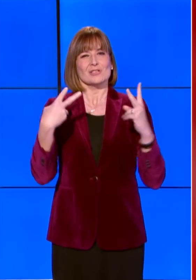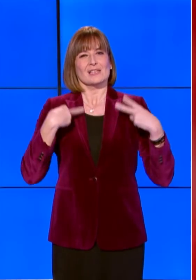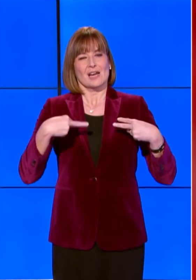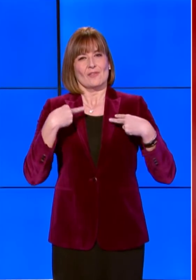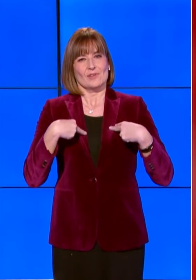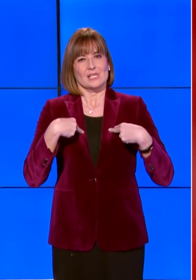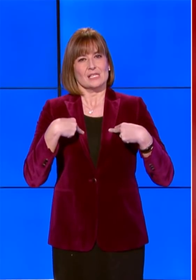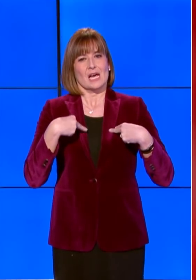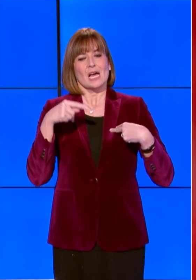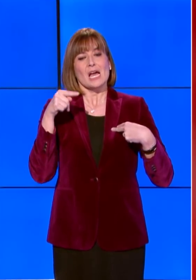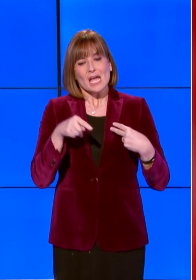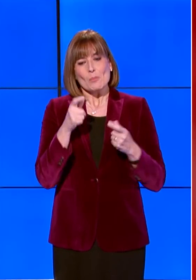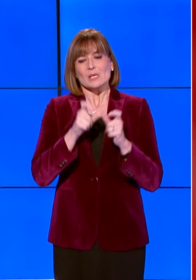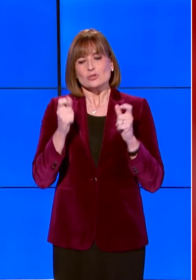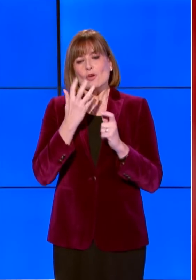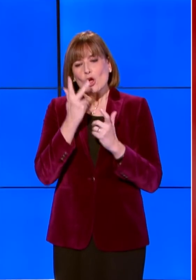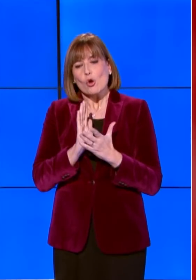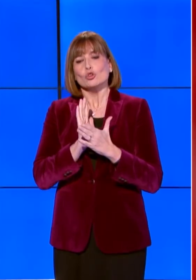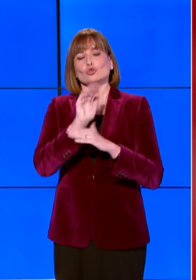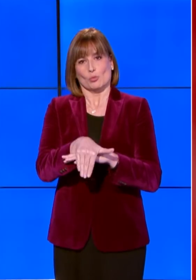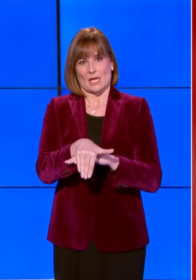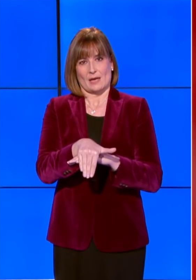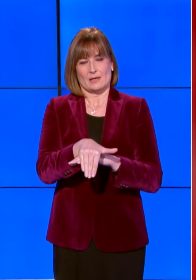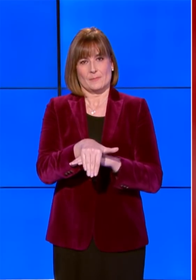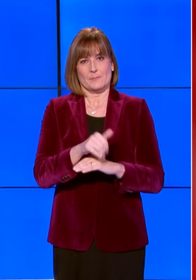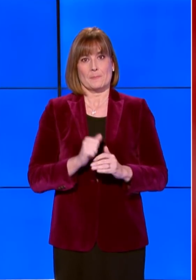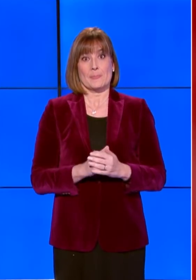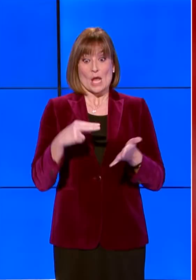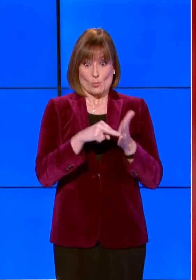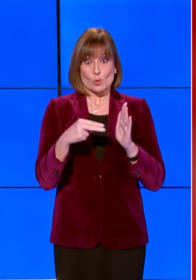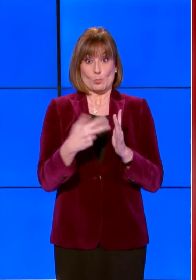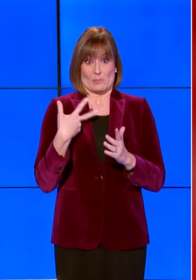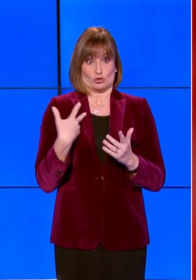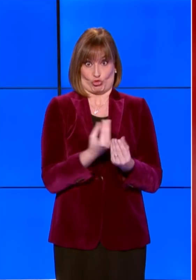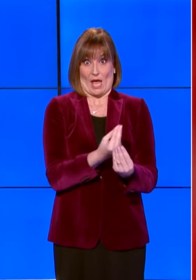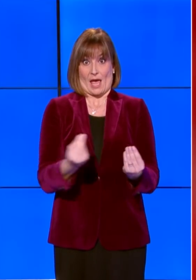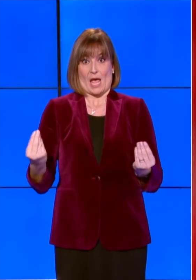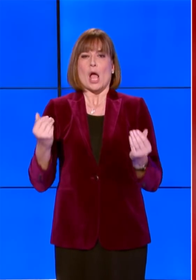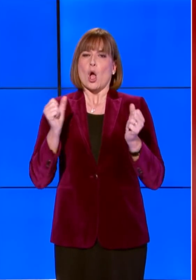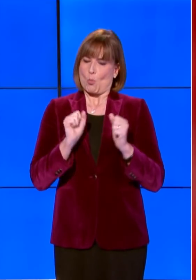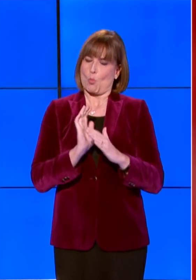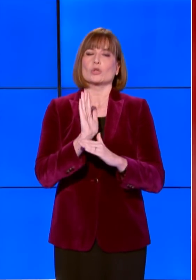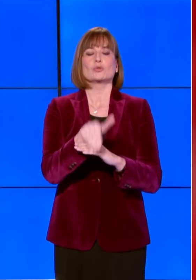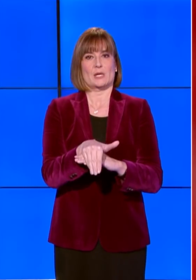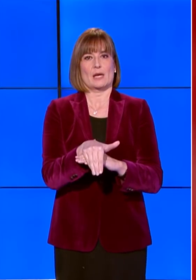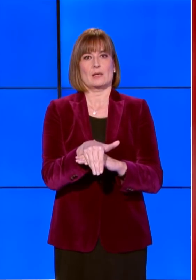e cercano di superarle. I problemi che abbiamo davanti sono superabili.